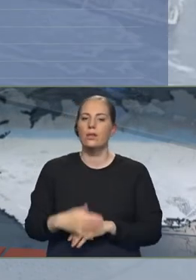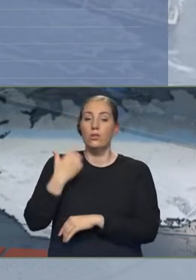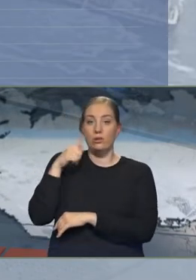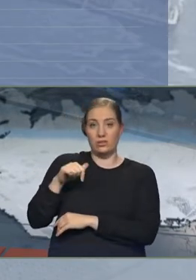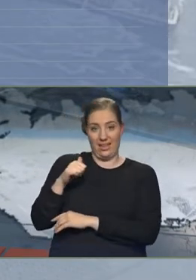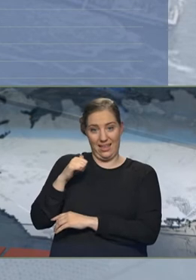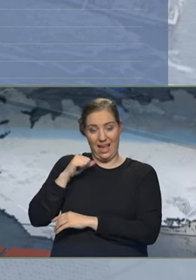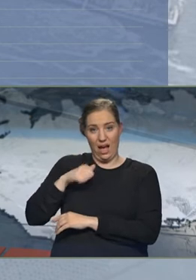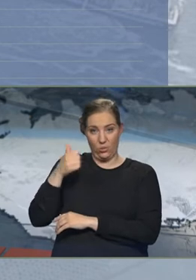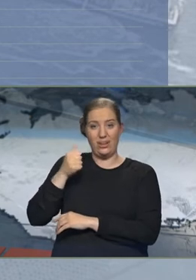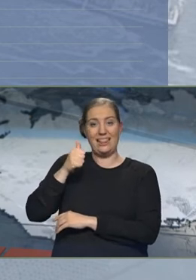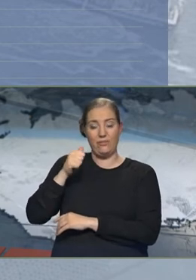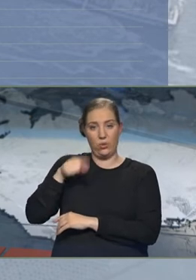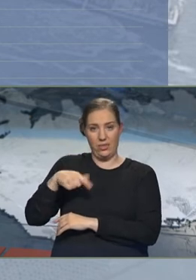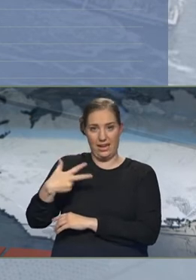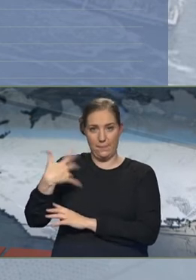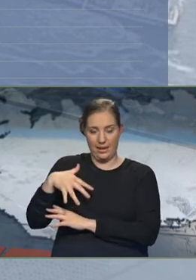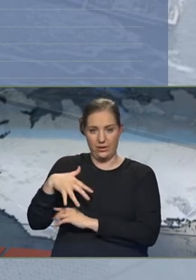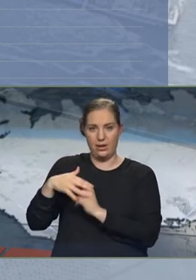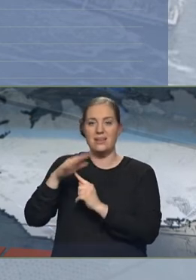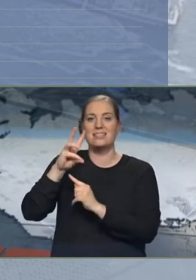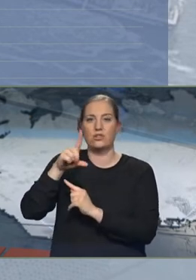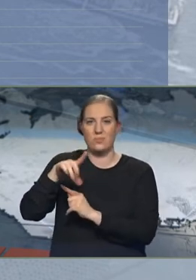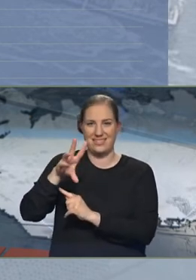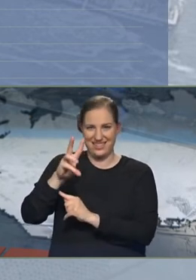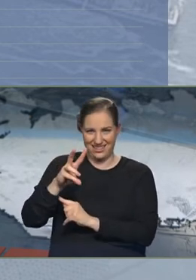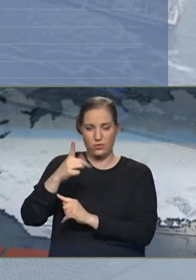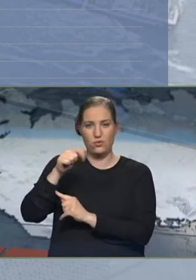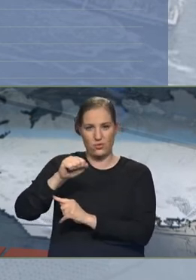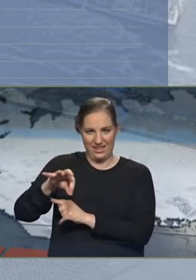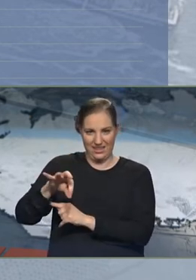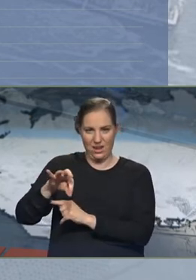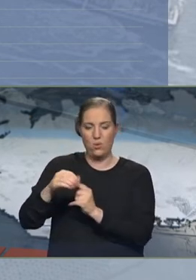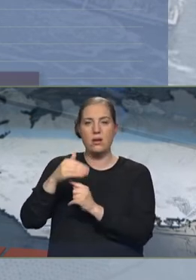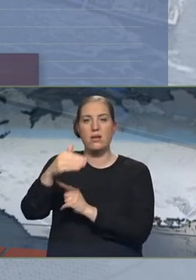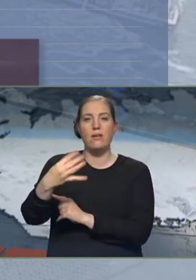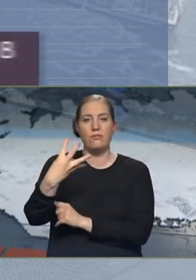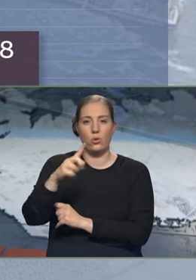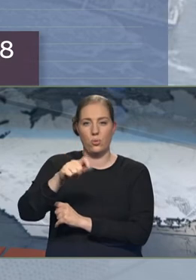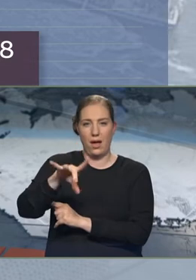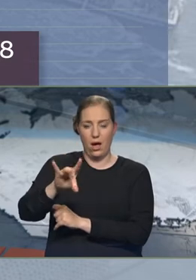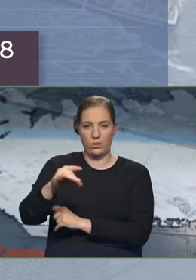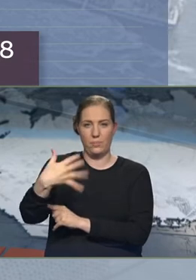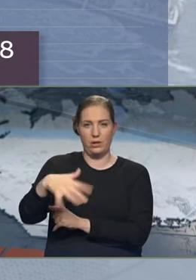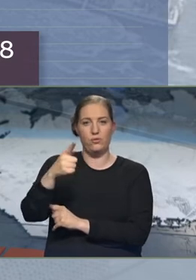2018 11,3 milliardar, 6,6 milliardar árið 2019 en 4,8 milliardar árið 2020.